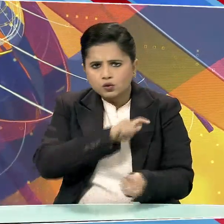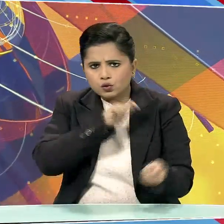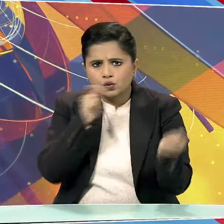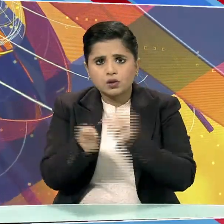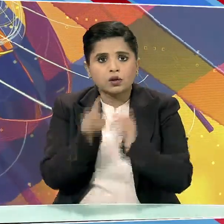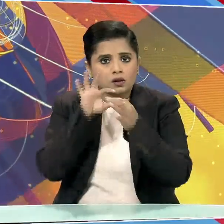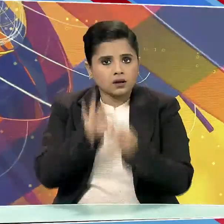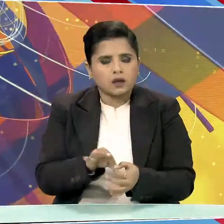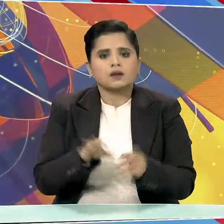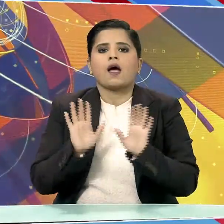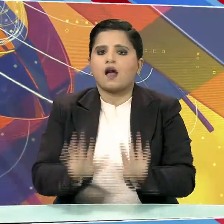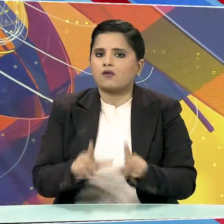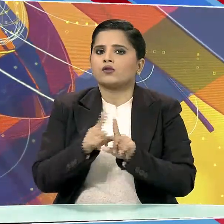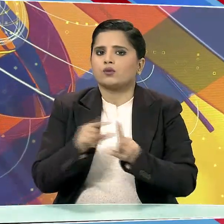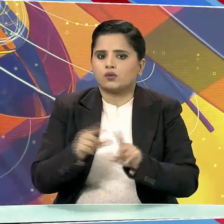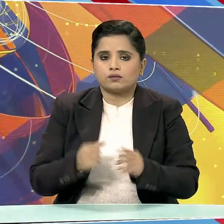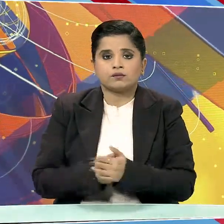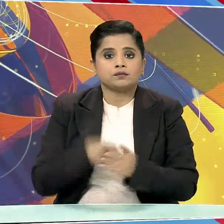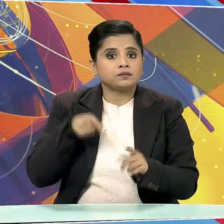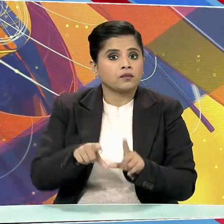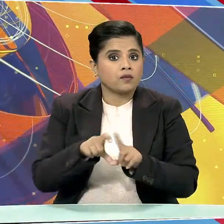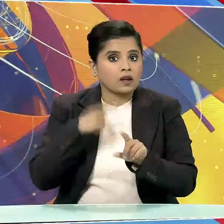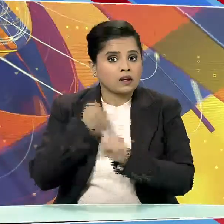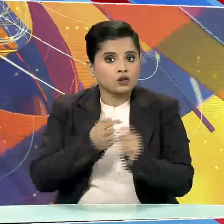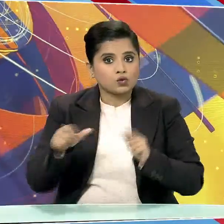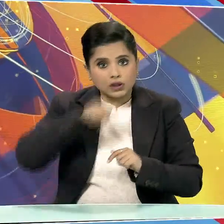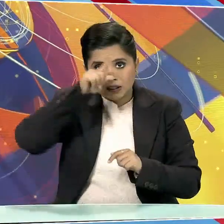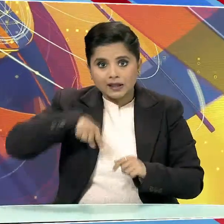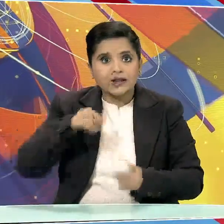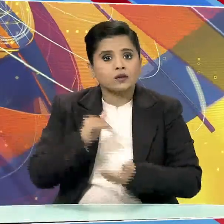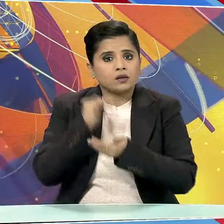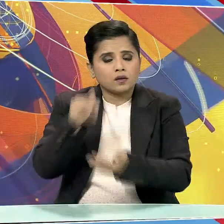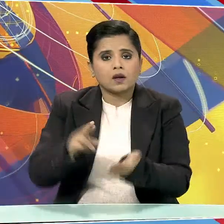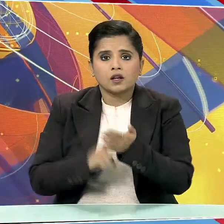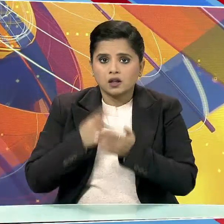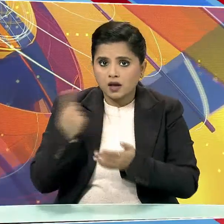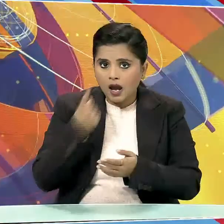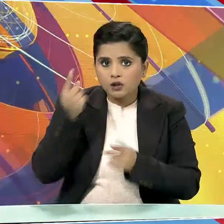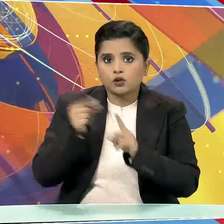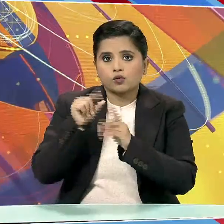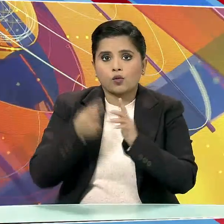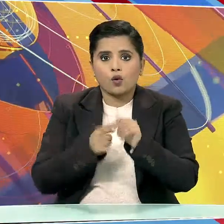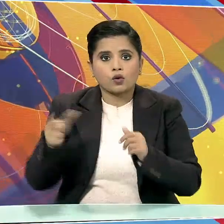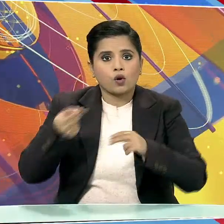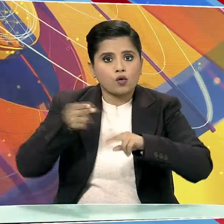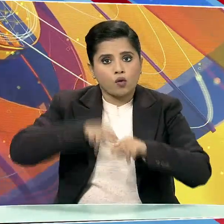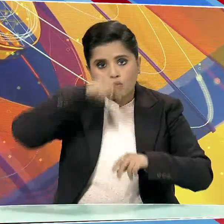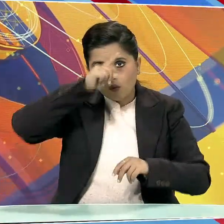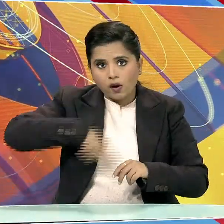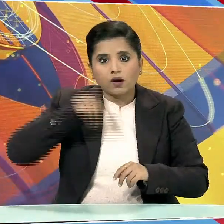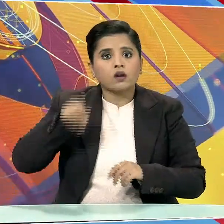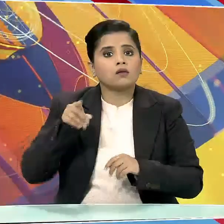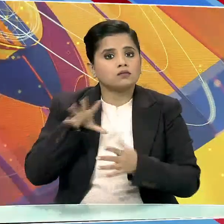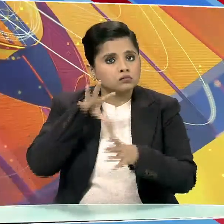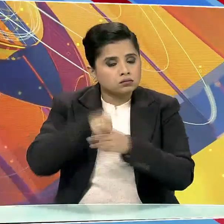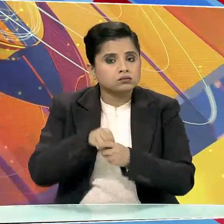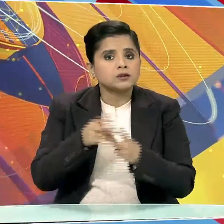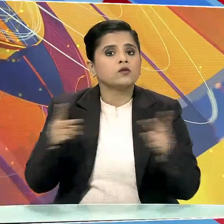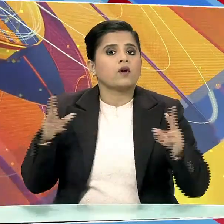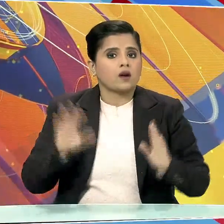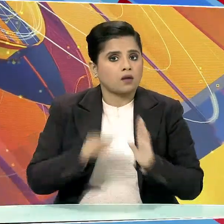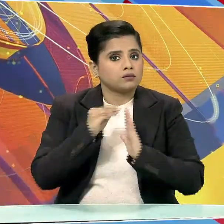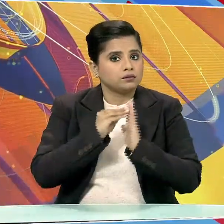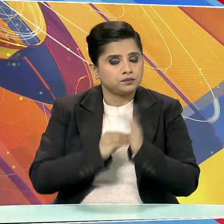करने के लिए की गई है डिजिटल इंडिया पुरुसकार नेशनल पोर्टल आफ इंडिया के तत्वावधान में स्थापित किये गए है